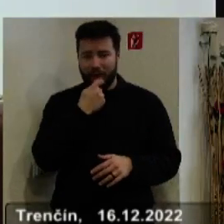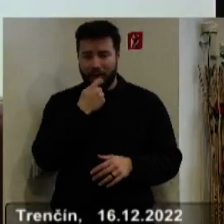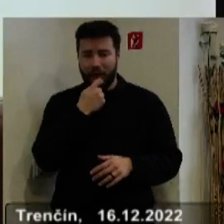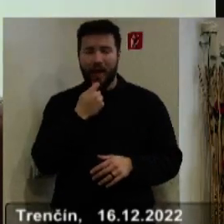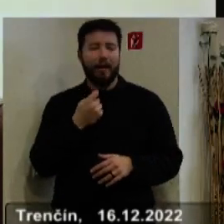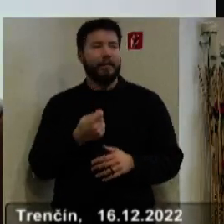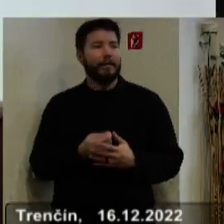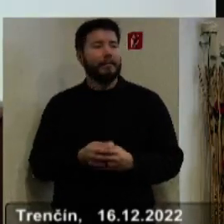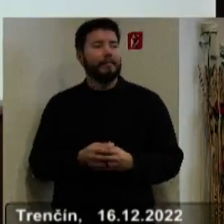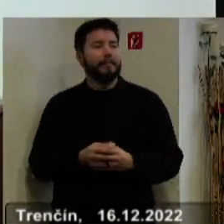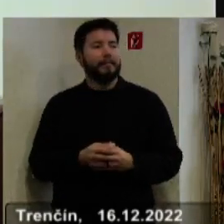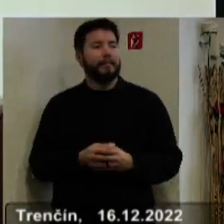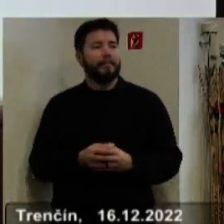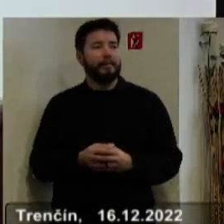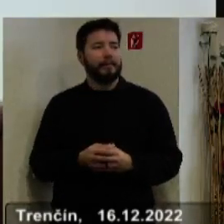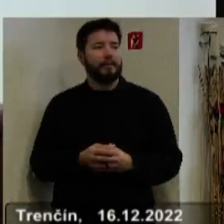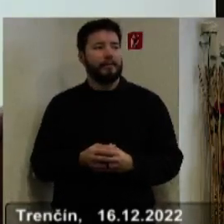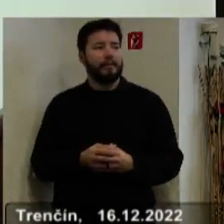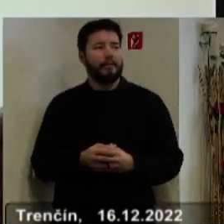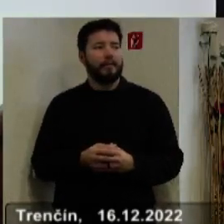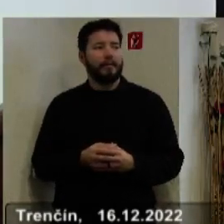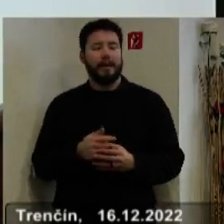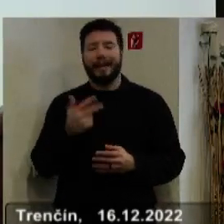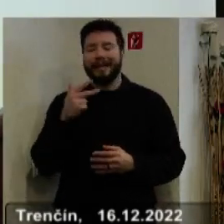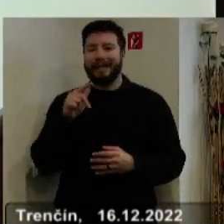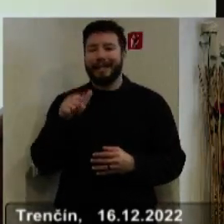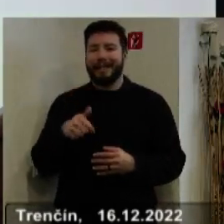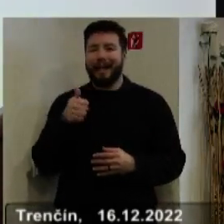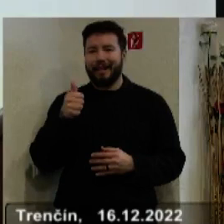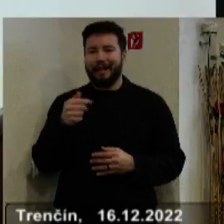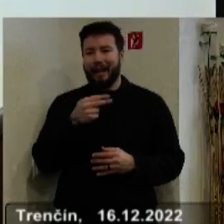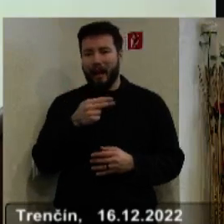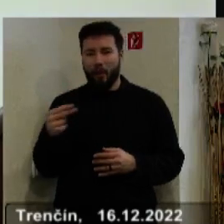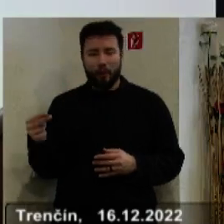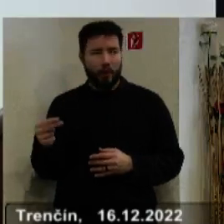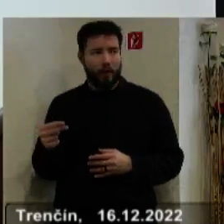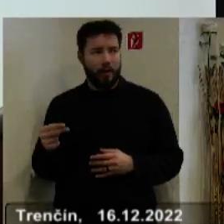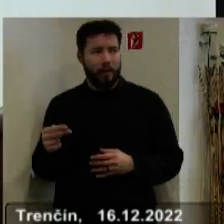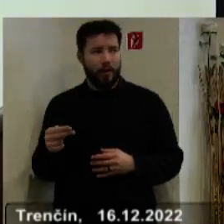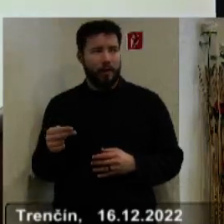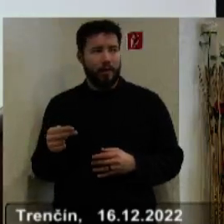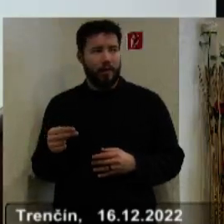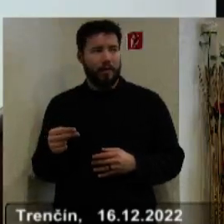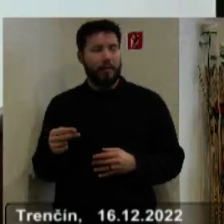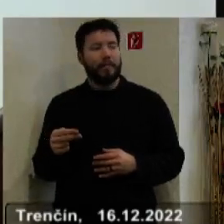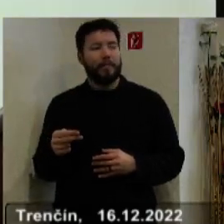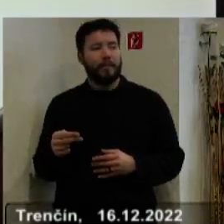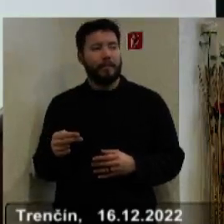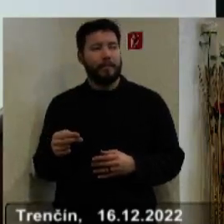vychádza zvýšenie teda nárazy o 13,1 eur v priemere týchto 17